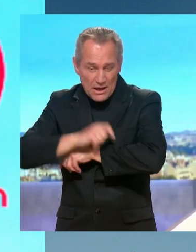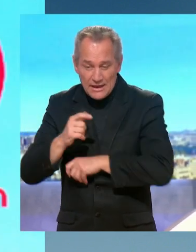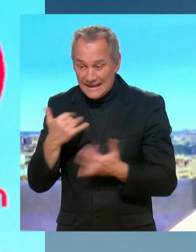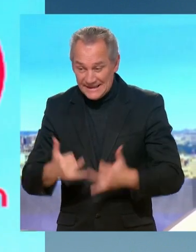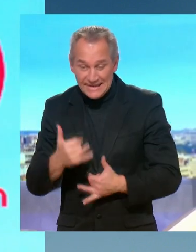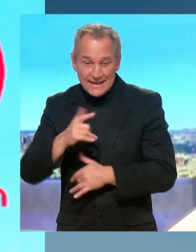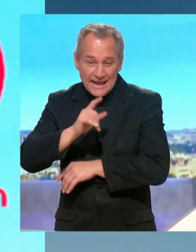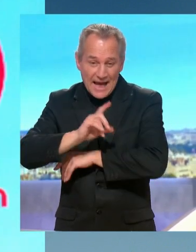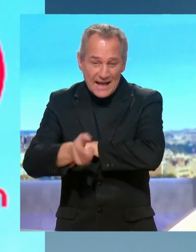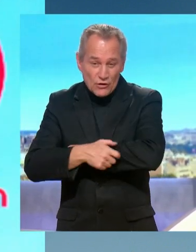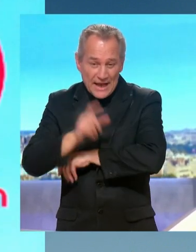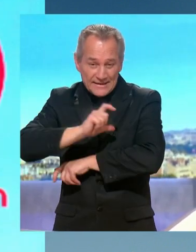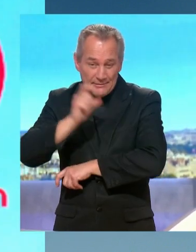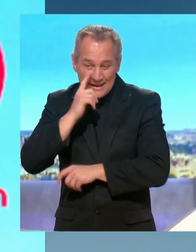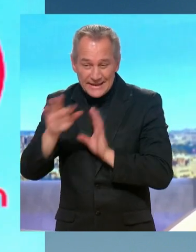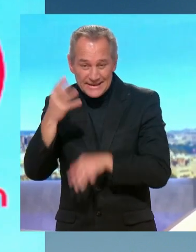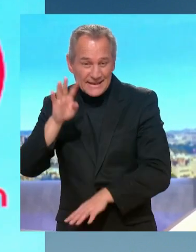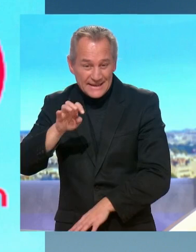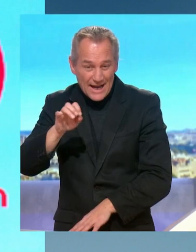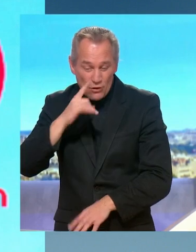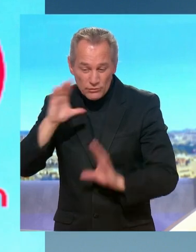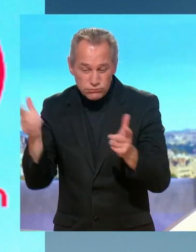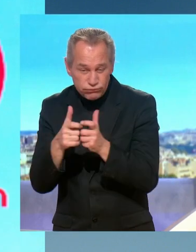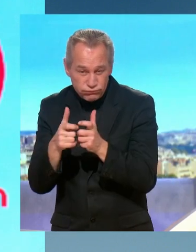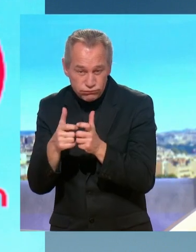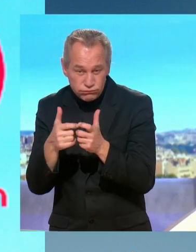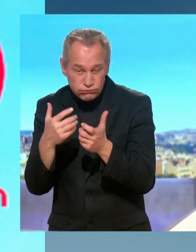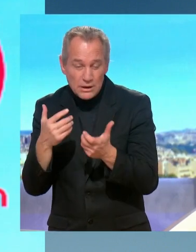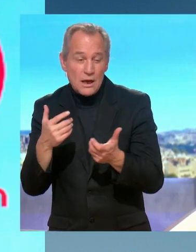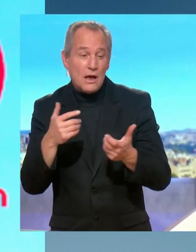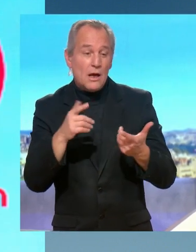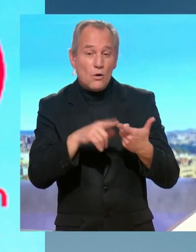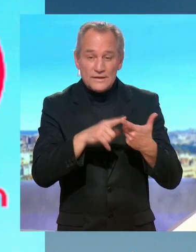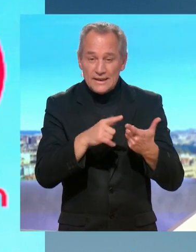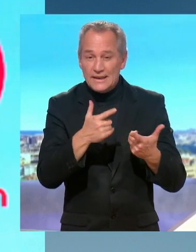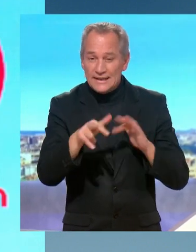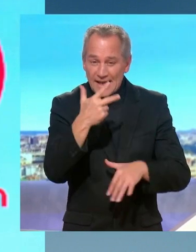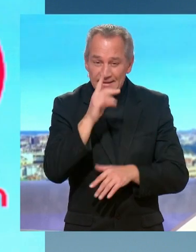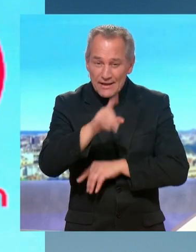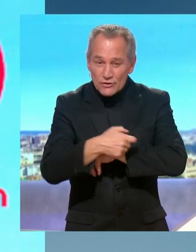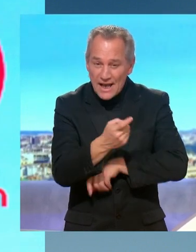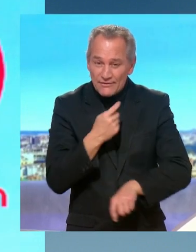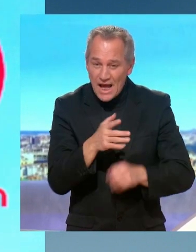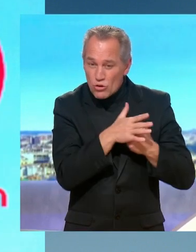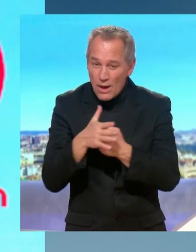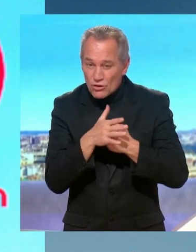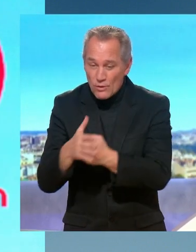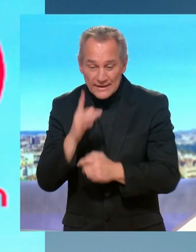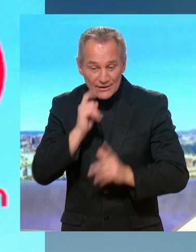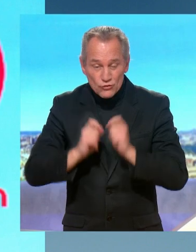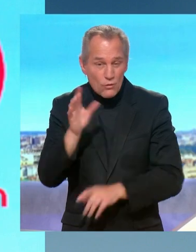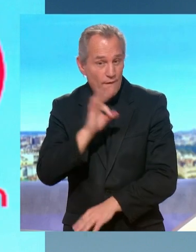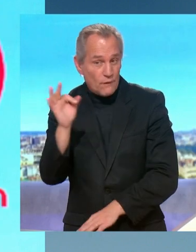islamistes 13 attentats d'ultra droite. Je pense qu'il faut bien comprendre que la France est comme tous les pays